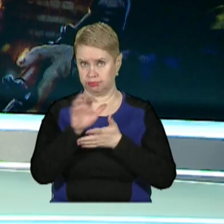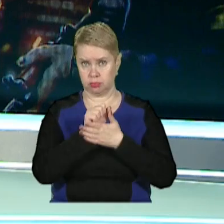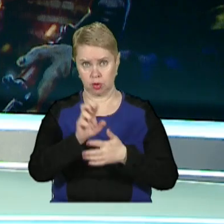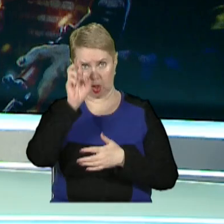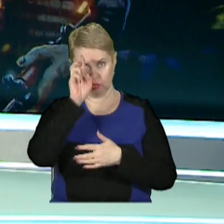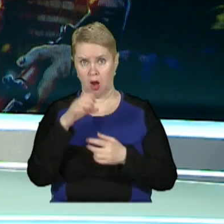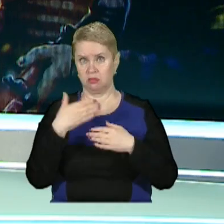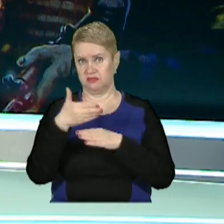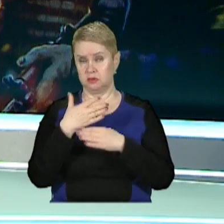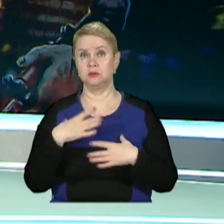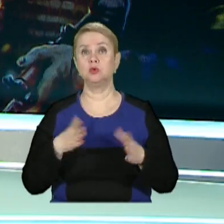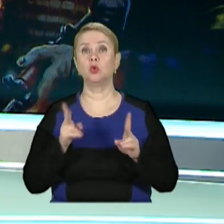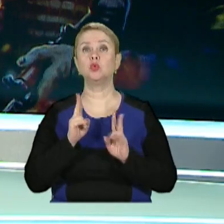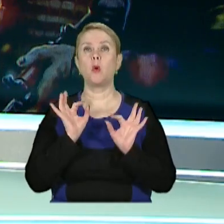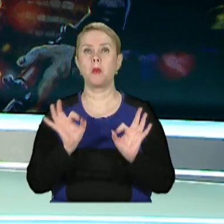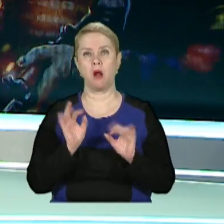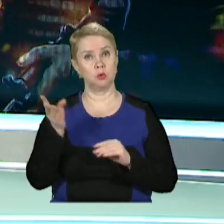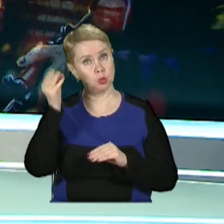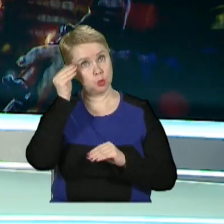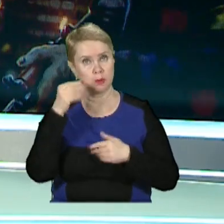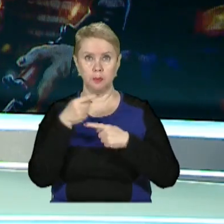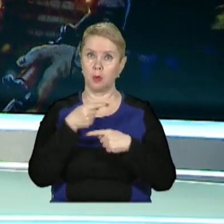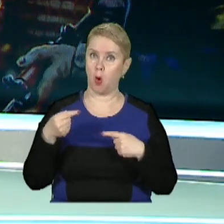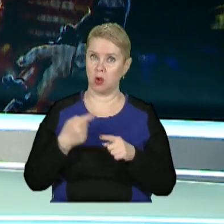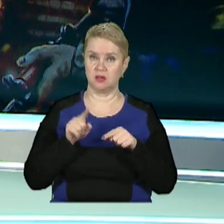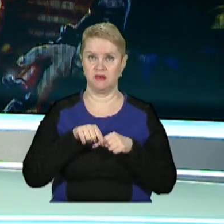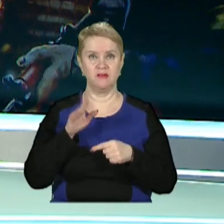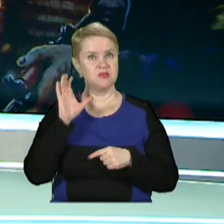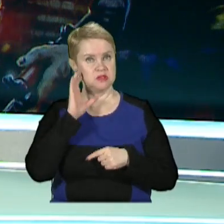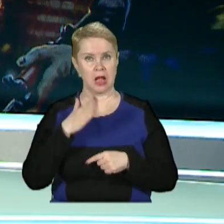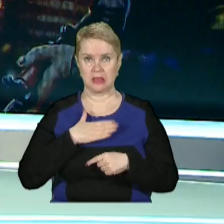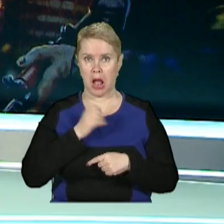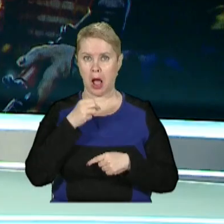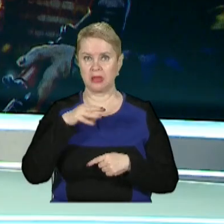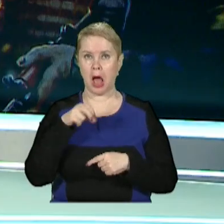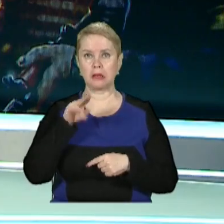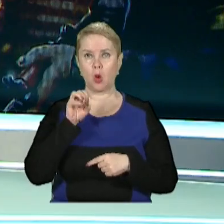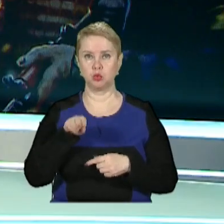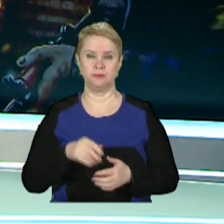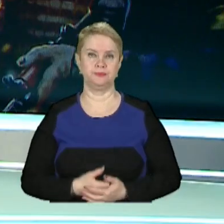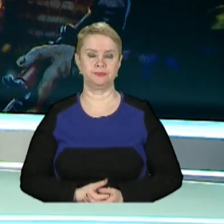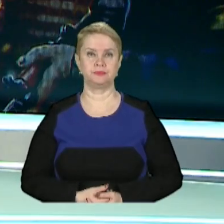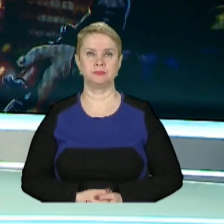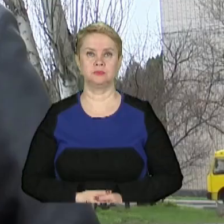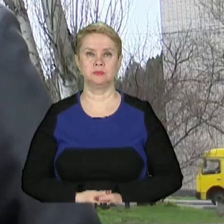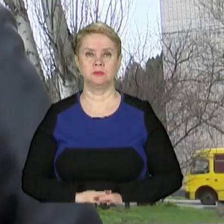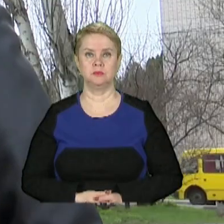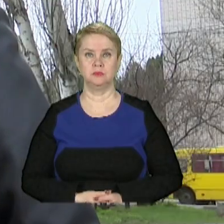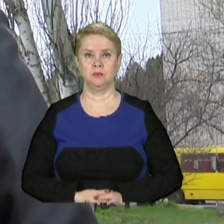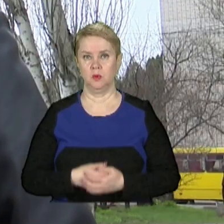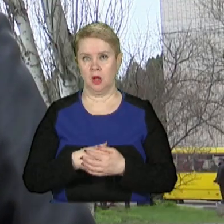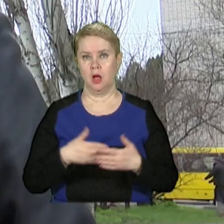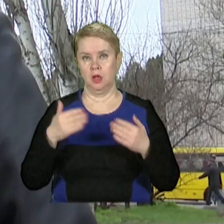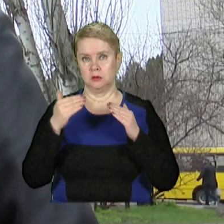державні символи. Хто правий? Думки за та проти вислухала наша Айміна Арнаут. На